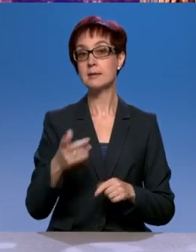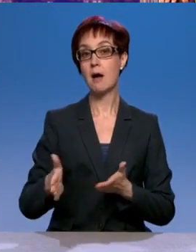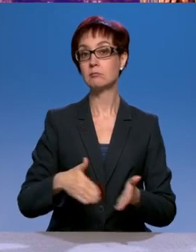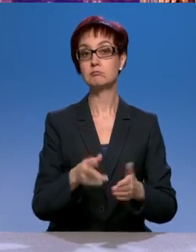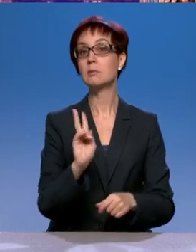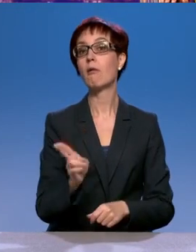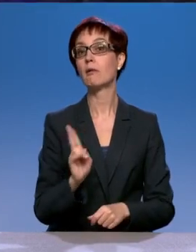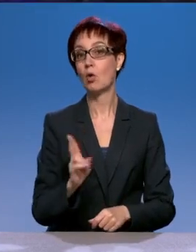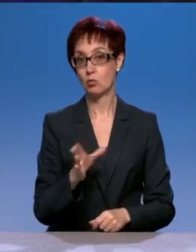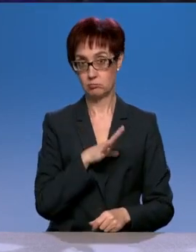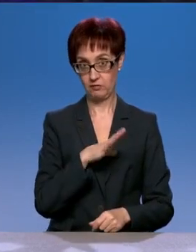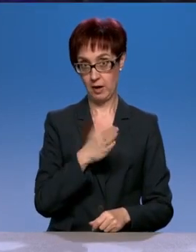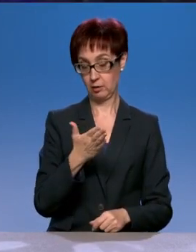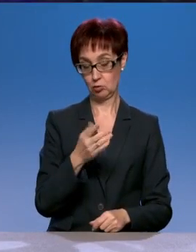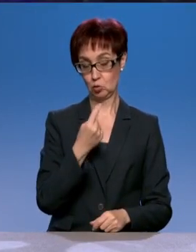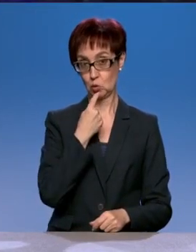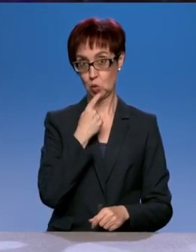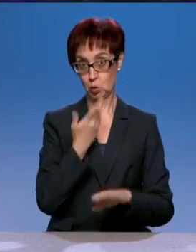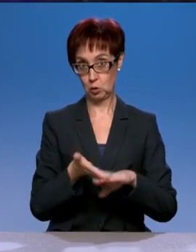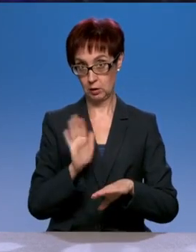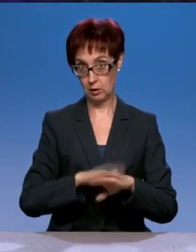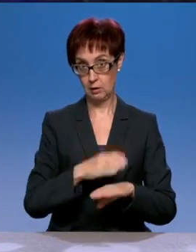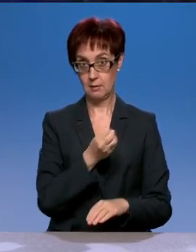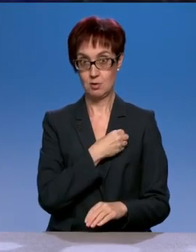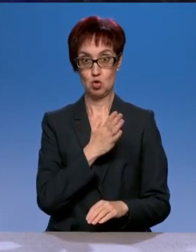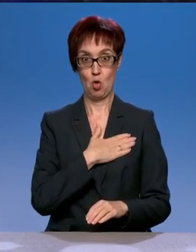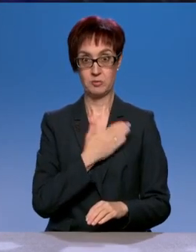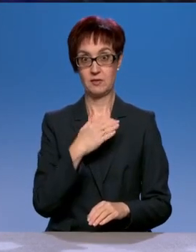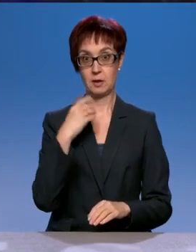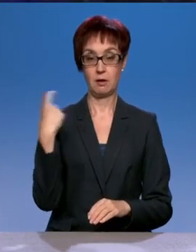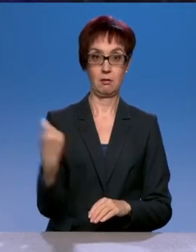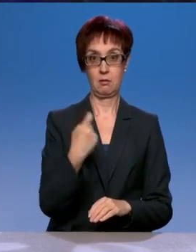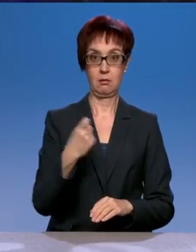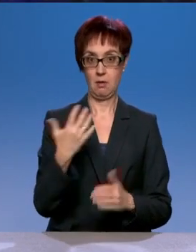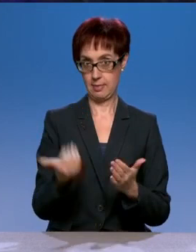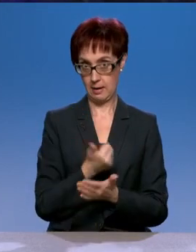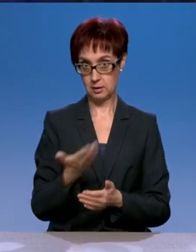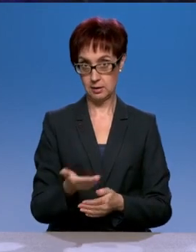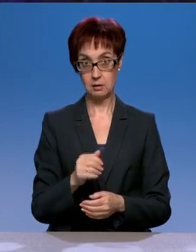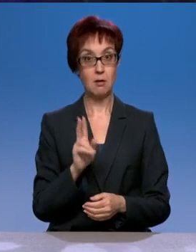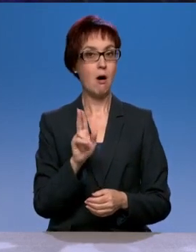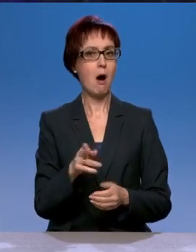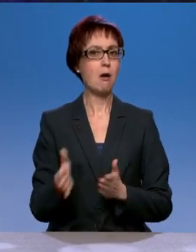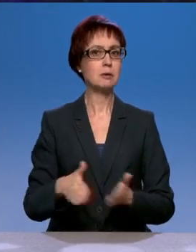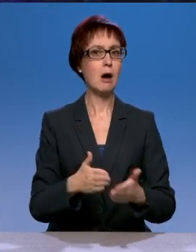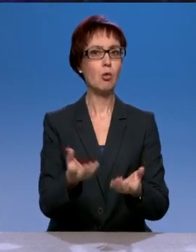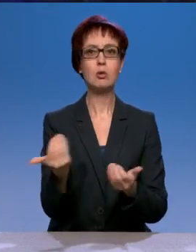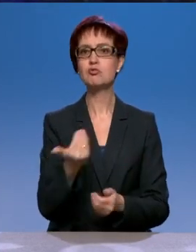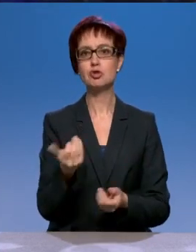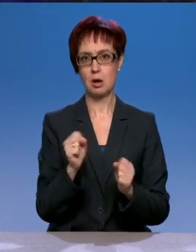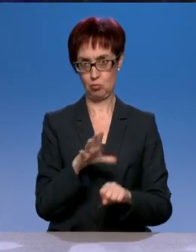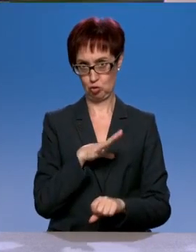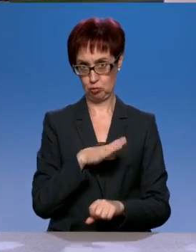тяжело найти собственник. А кому вообще дорога может принадлежать? Региональный, региональный уровень, городской уровень? Ну вот, а понять, кто это,